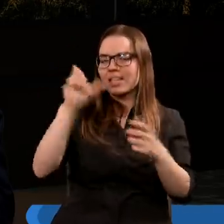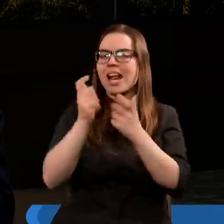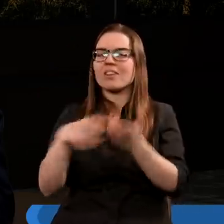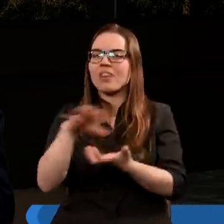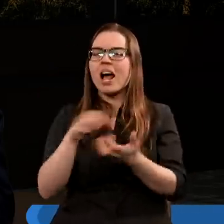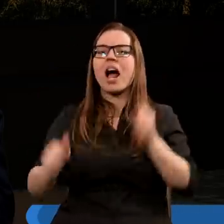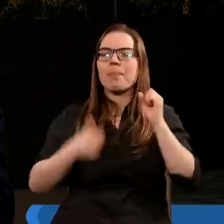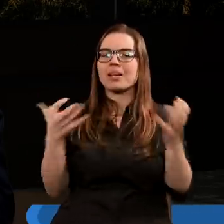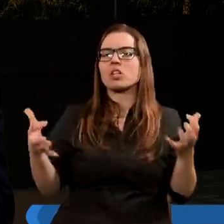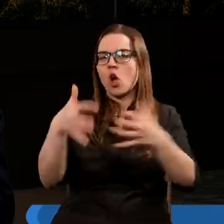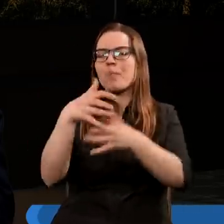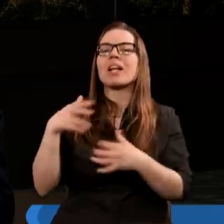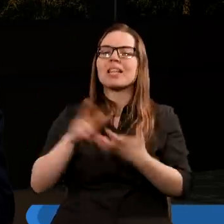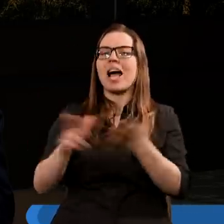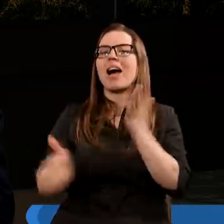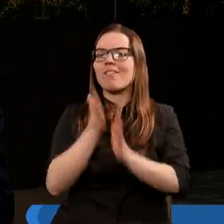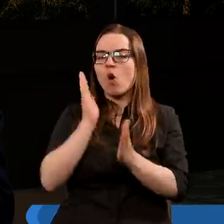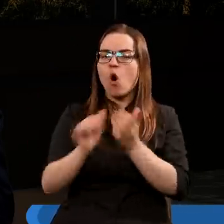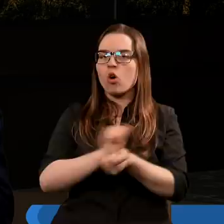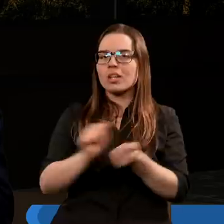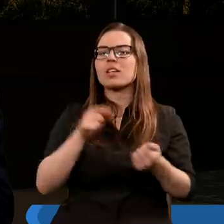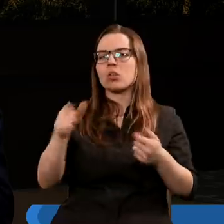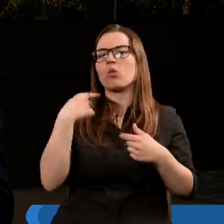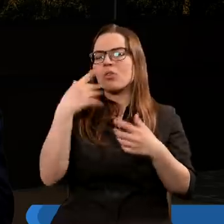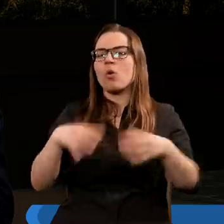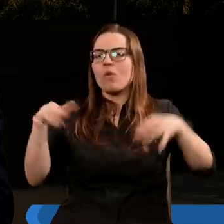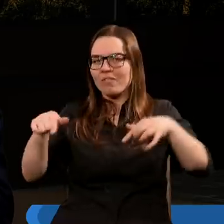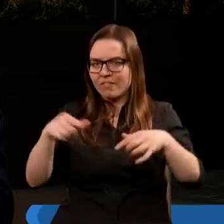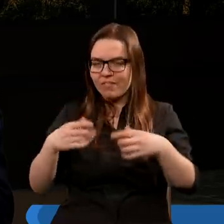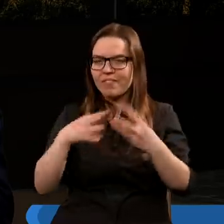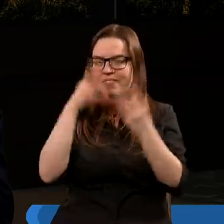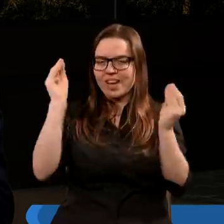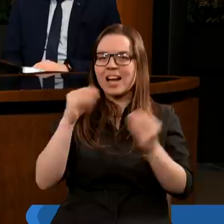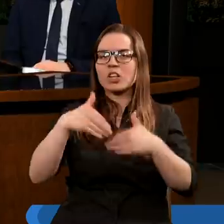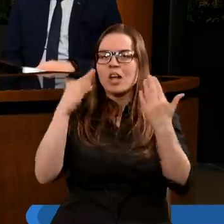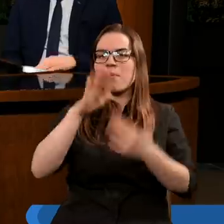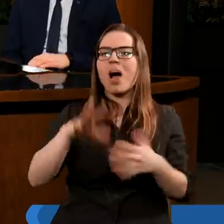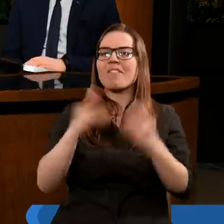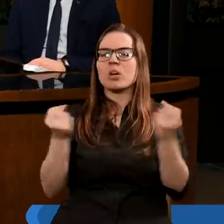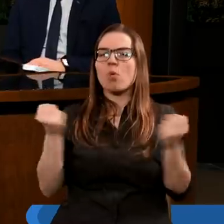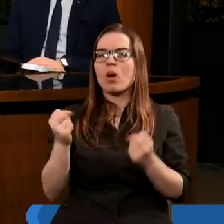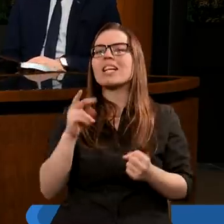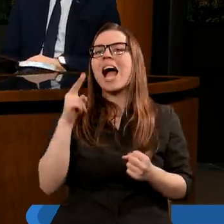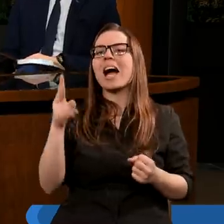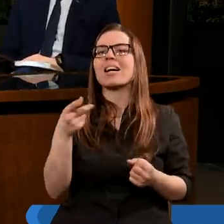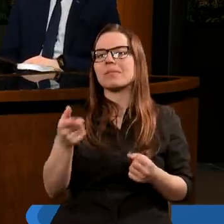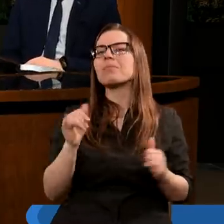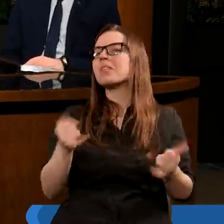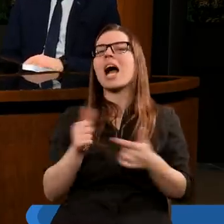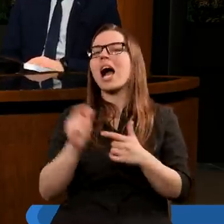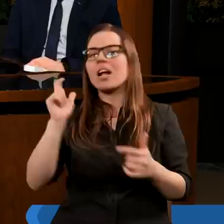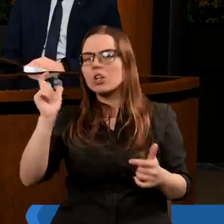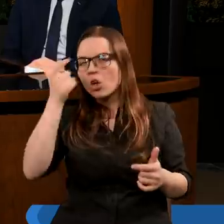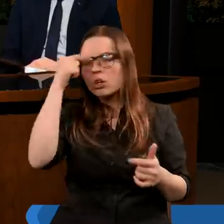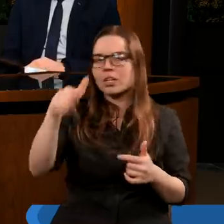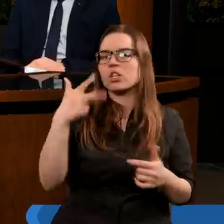świata, aby ich zgromadzić na wojnę w wielki dzień Boga Wszechmogącego. Jarku, powiedz, jaka jest rola